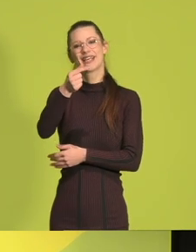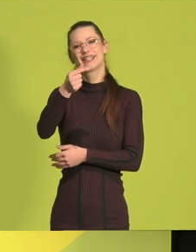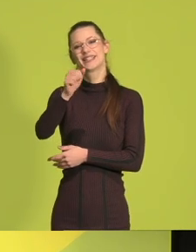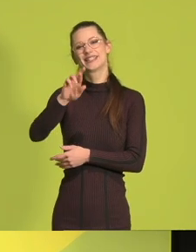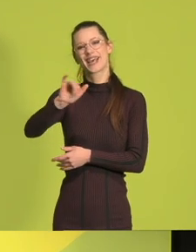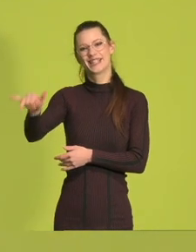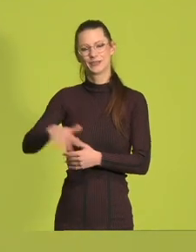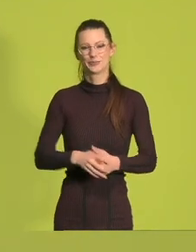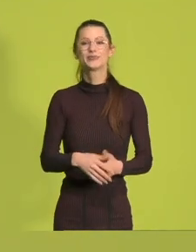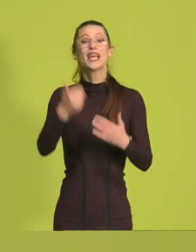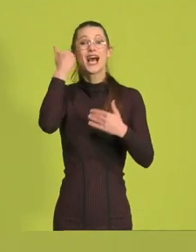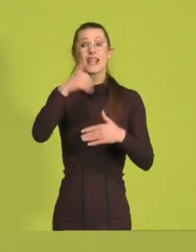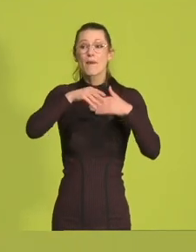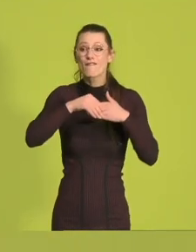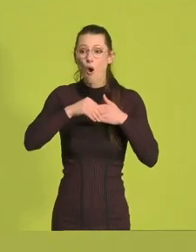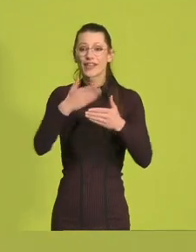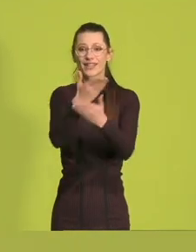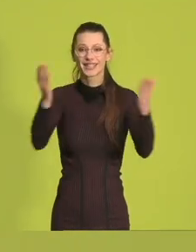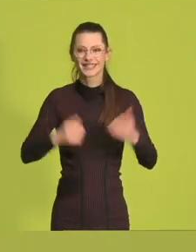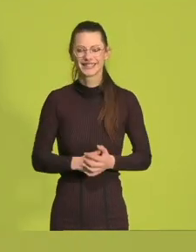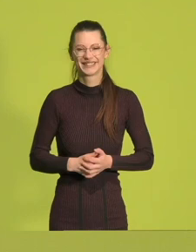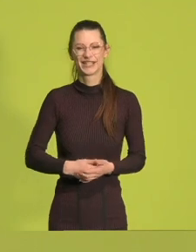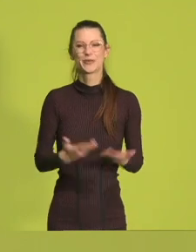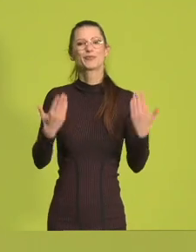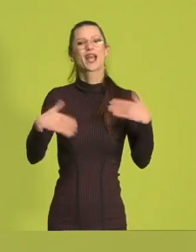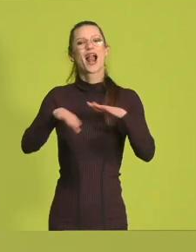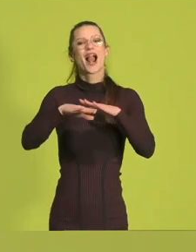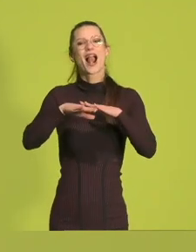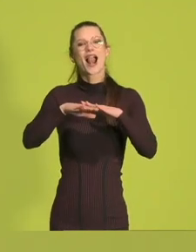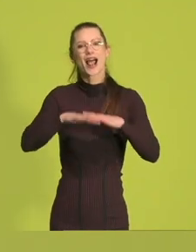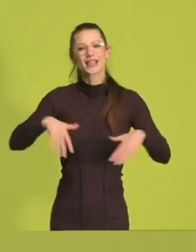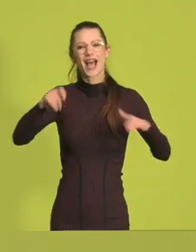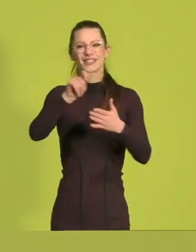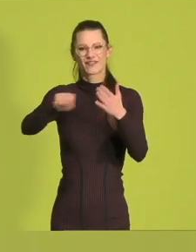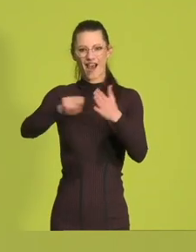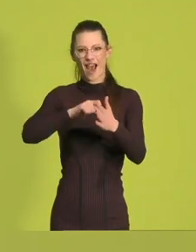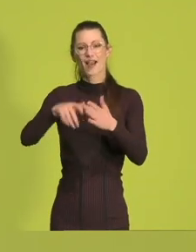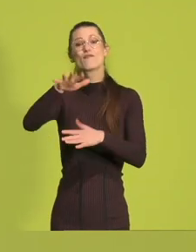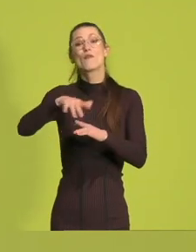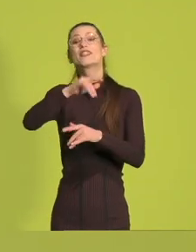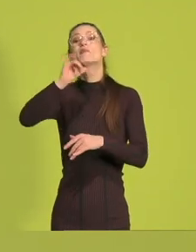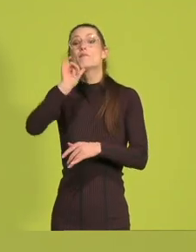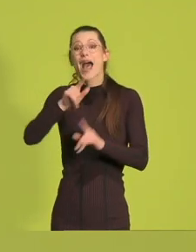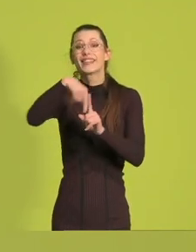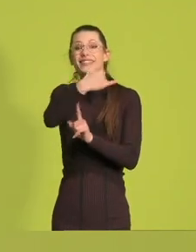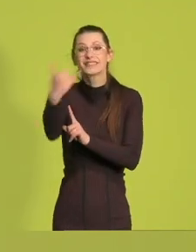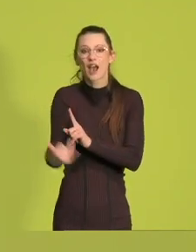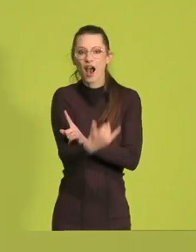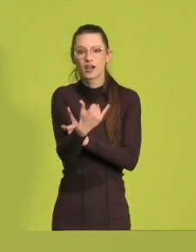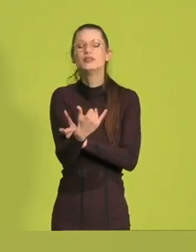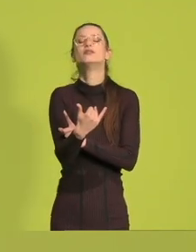Liebe Freundinnen und Freunde, die Landtagswahl am 15. Mai nächsten Jahres wird